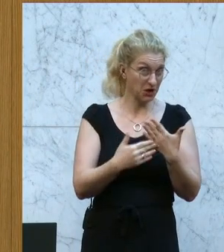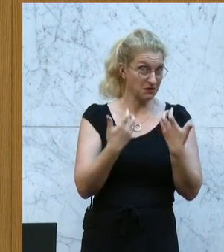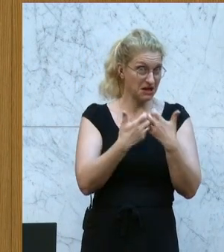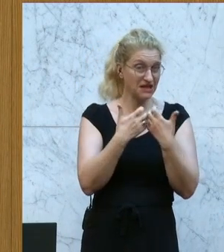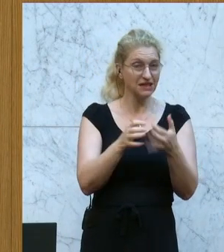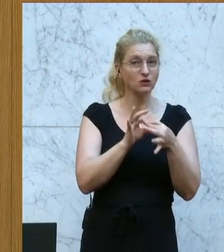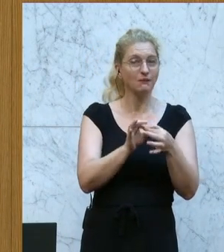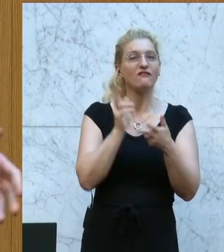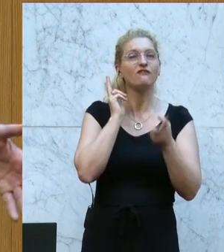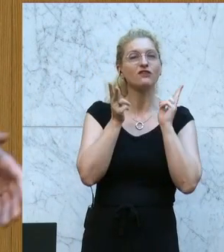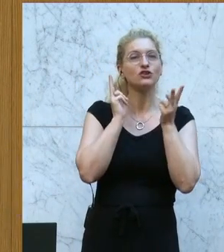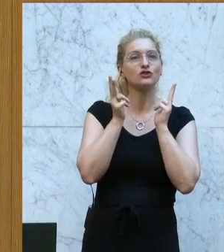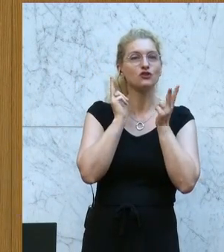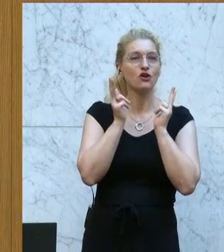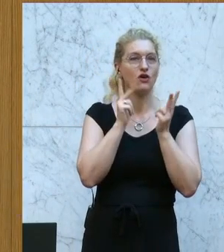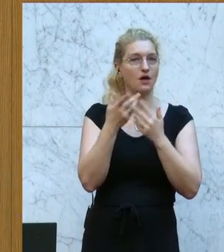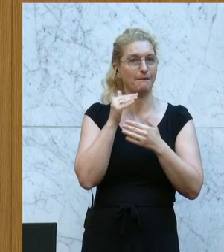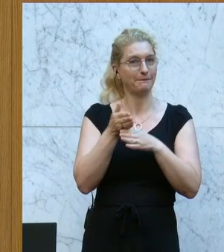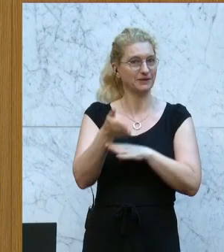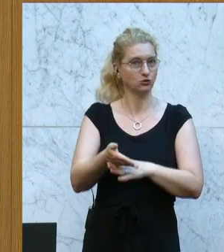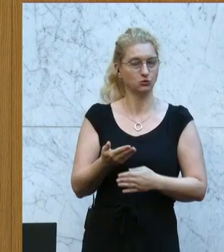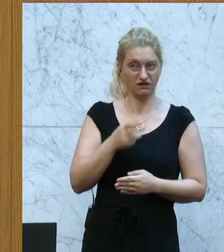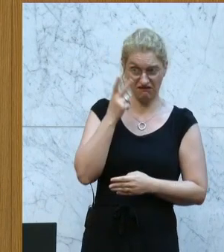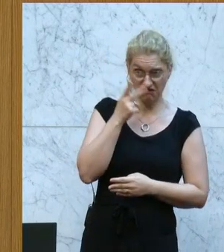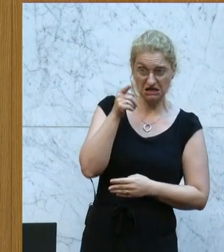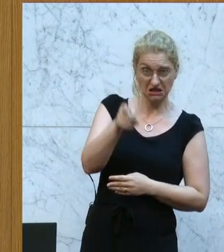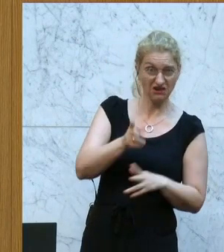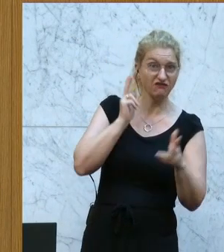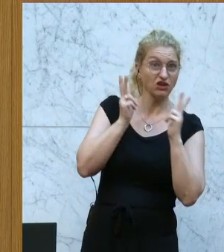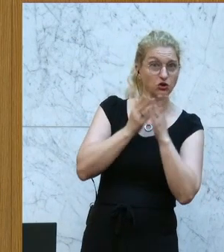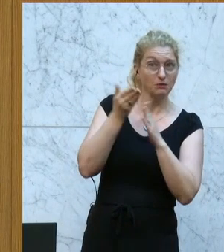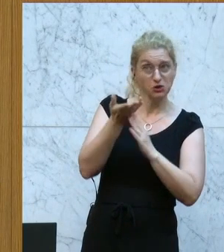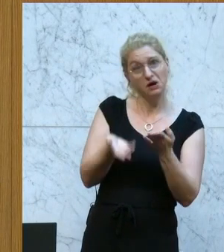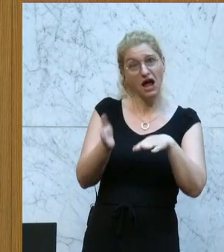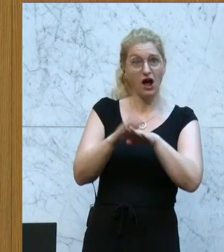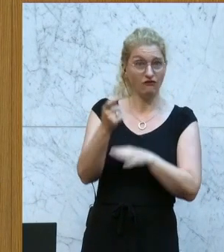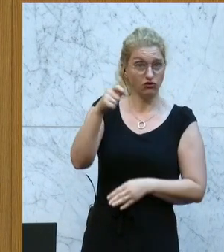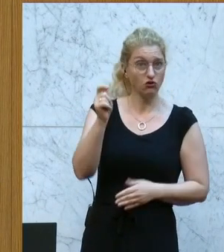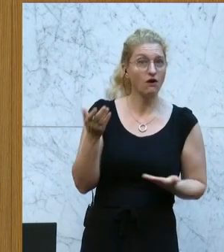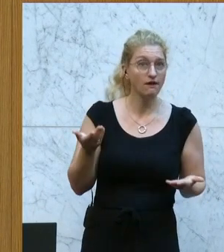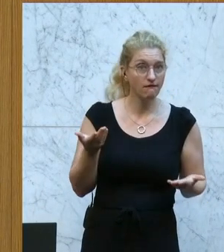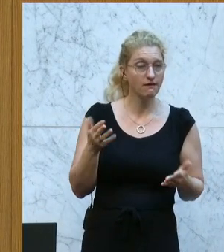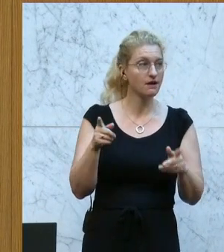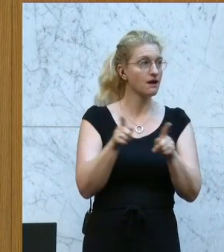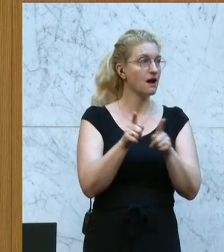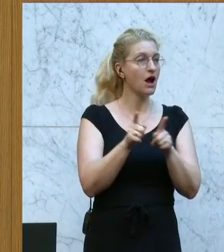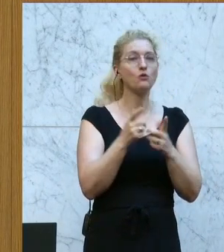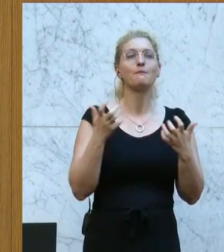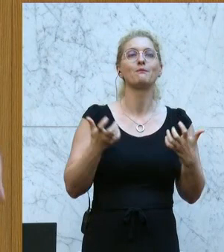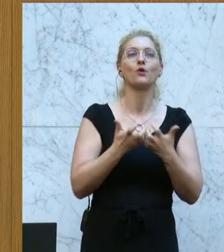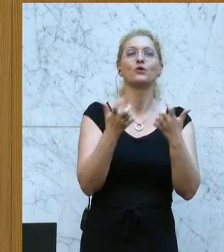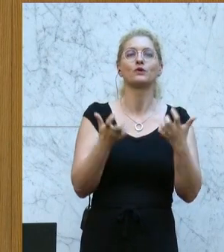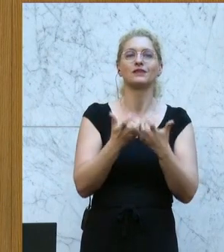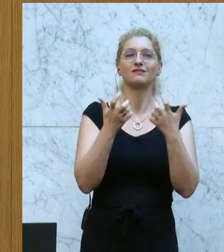hat. Natürlich würde dann ein Friseurbesuch deutlich teurer werden. Es ist ja auch die Produktivitätssteigerung nicht